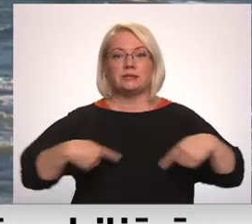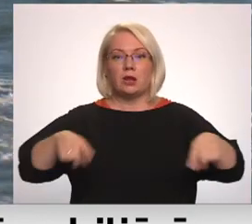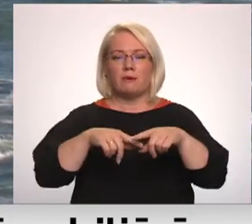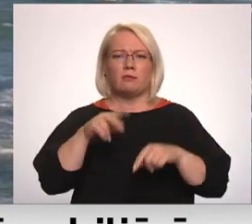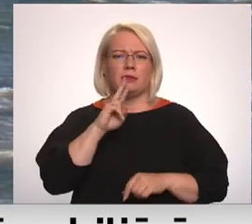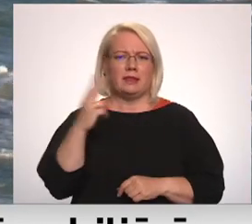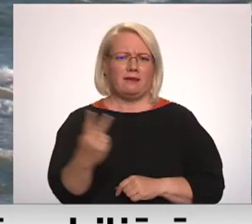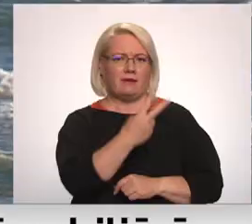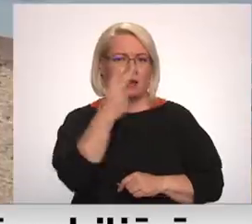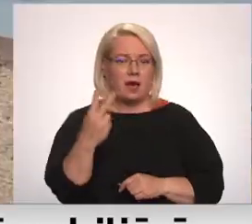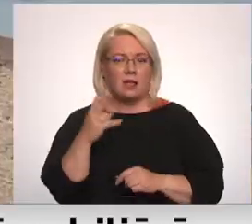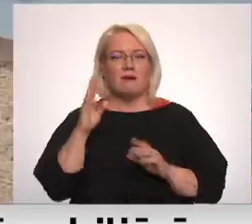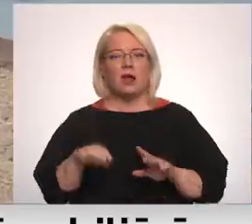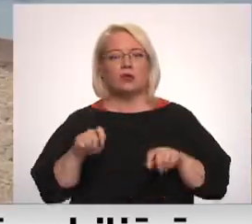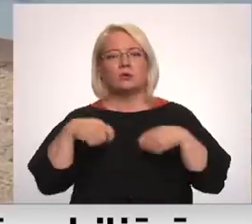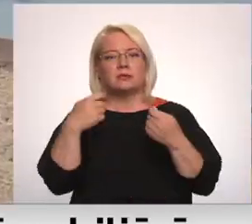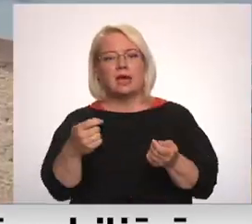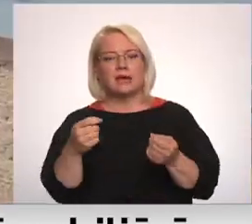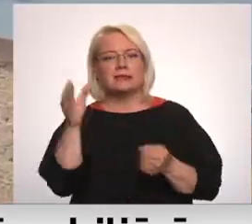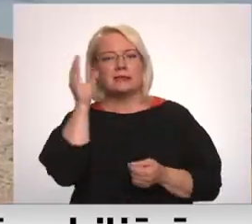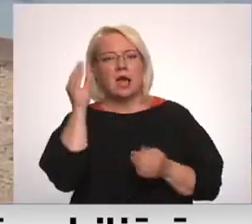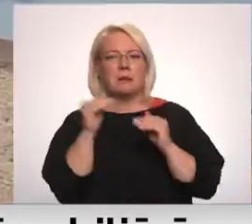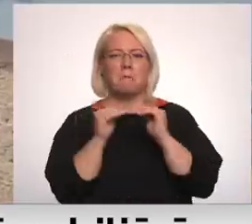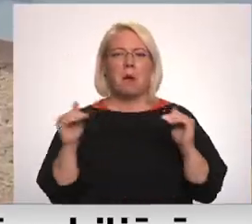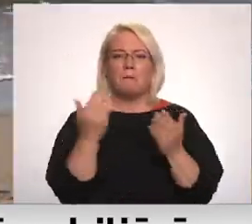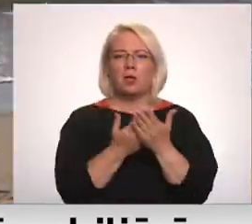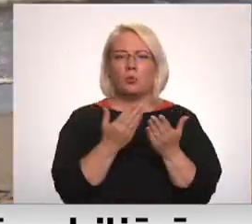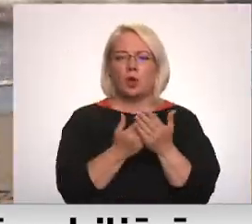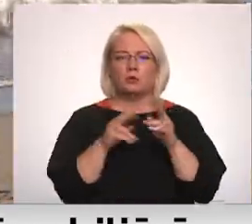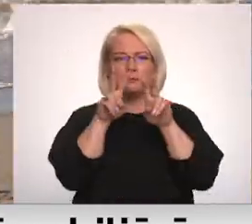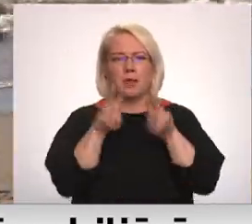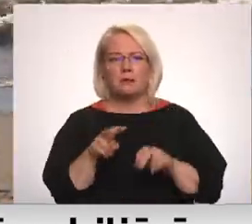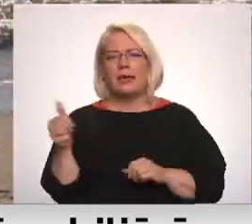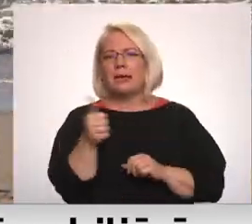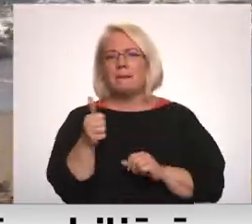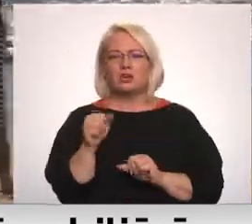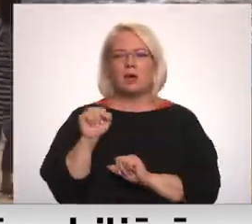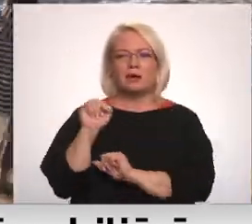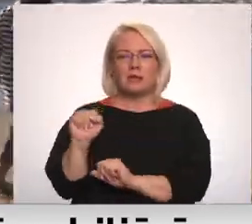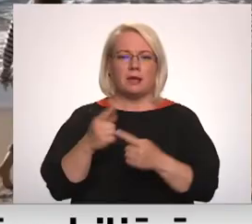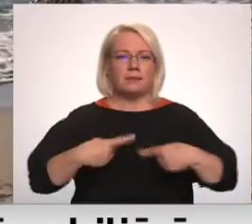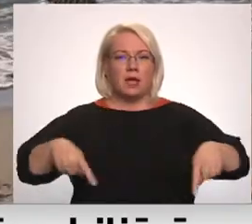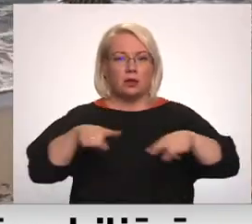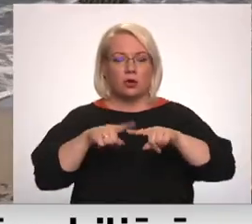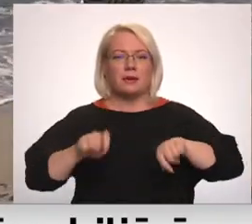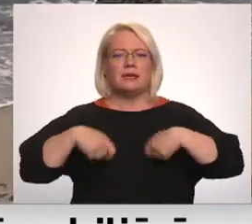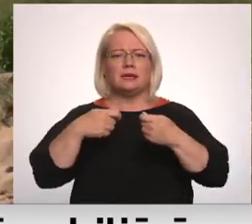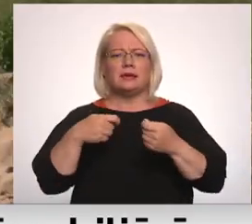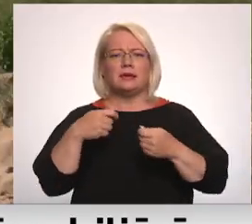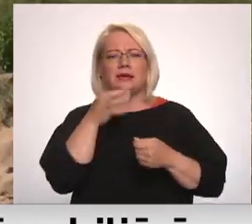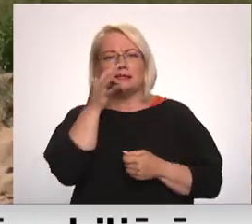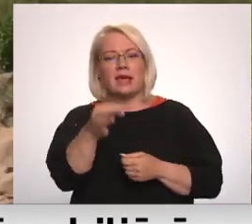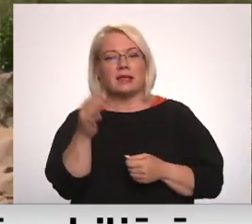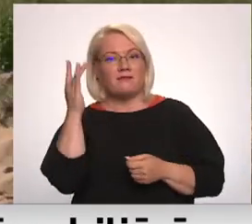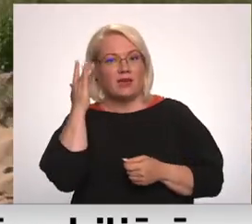gadus, lai varētu sniegt zinātniski pamatot spētījumus par īpaši aizsargājumām teritorijām. Izteikt viedokli un sniegt priekšlikumus var vēl